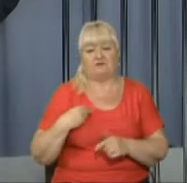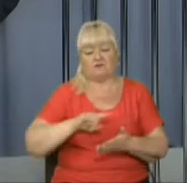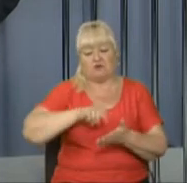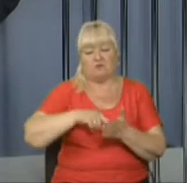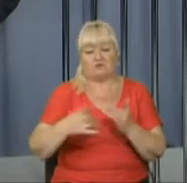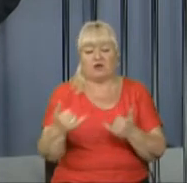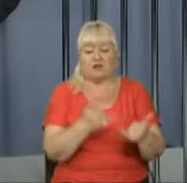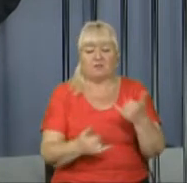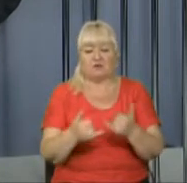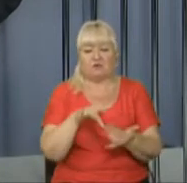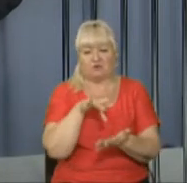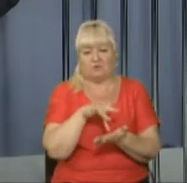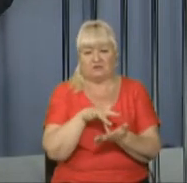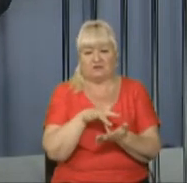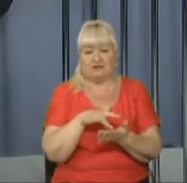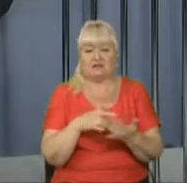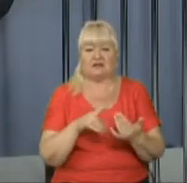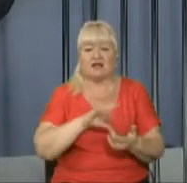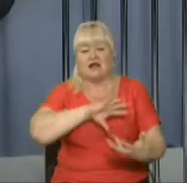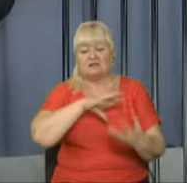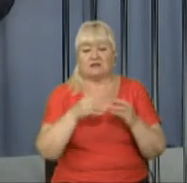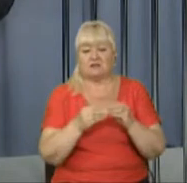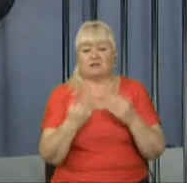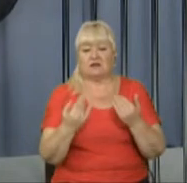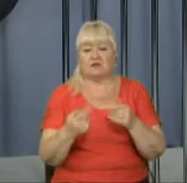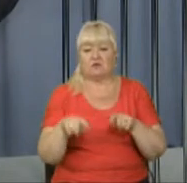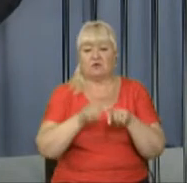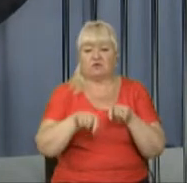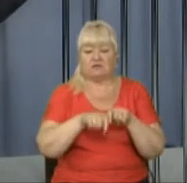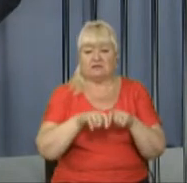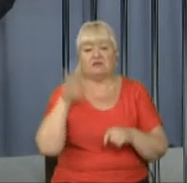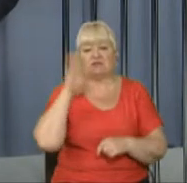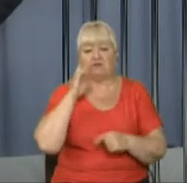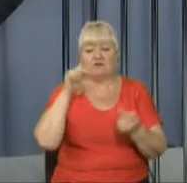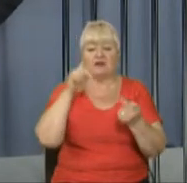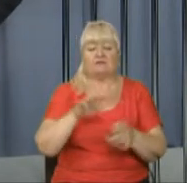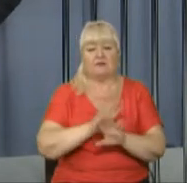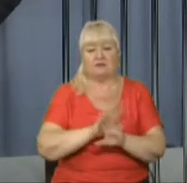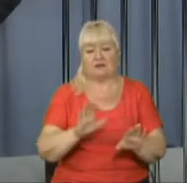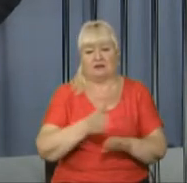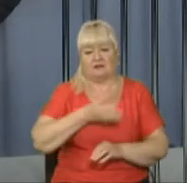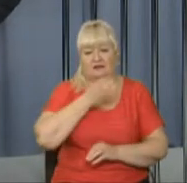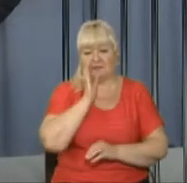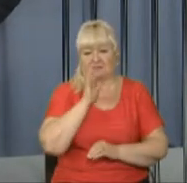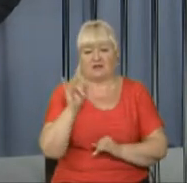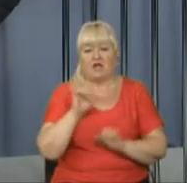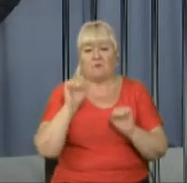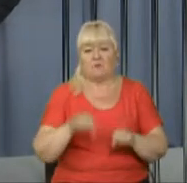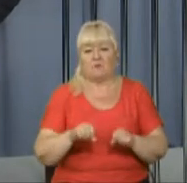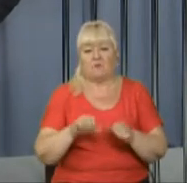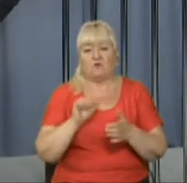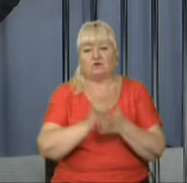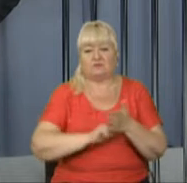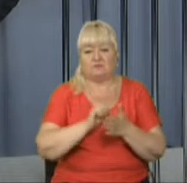міському лабораторному центрі. За результатами його дослідження, вода непридатна для споживання та може сприяти